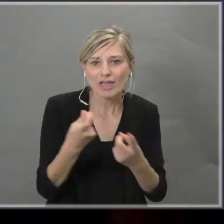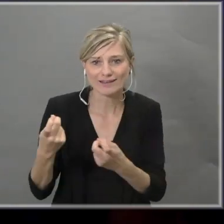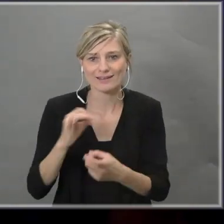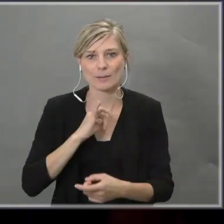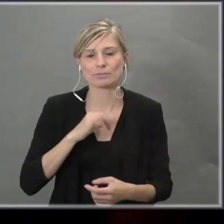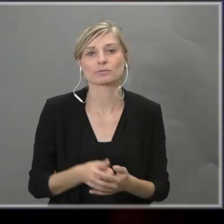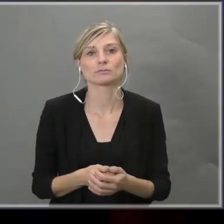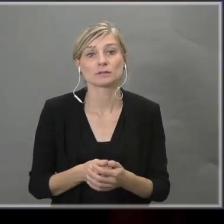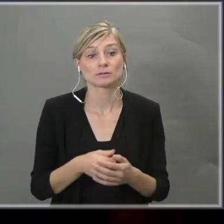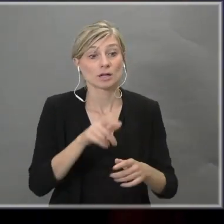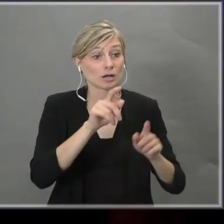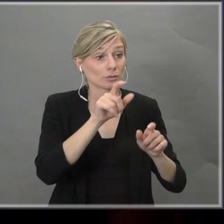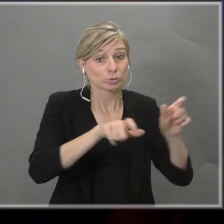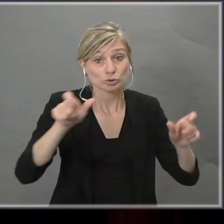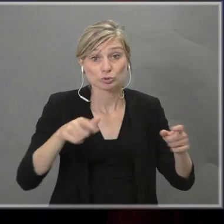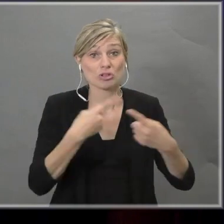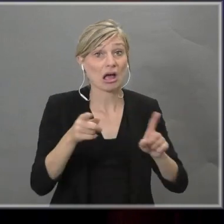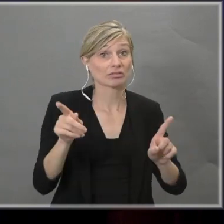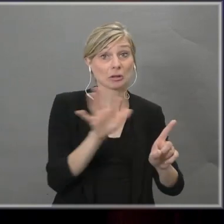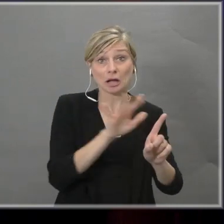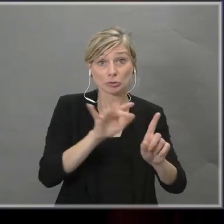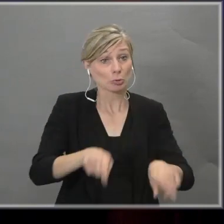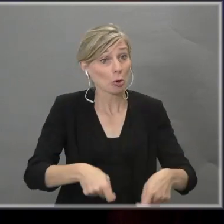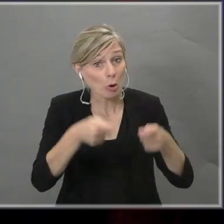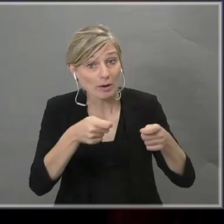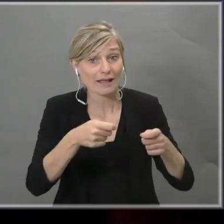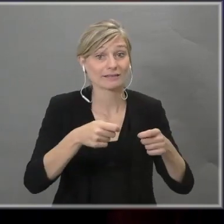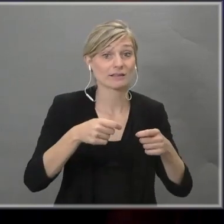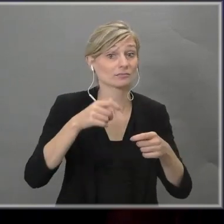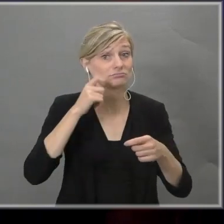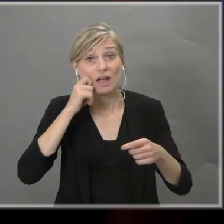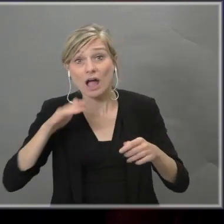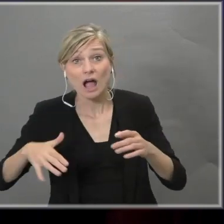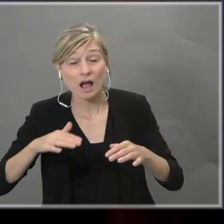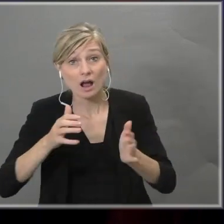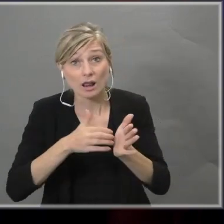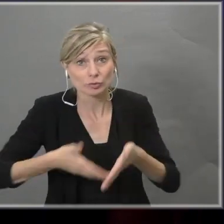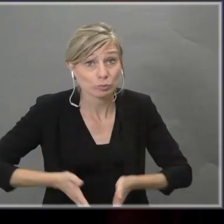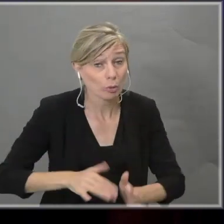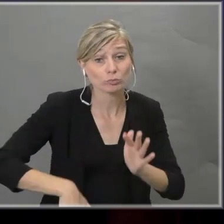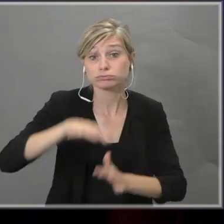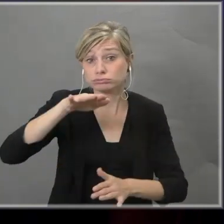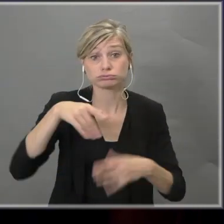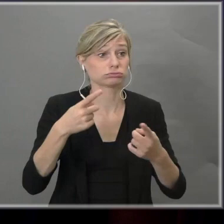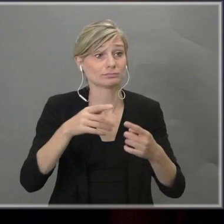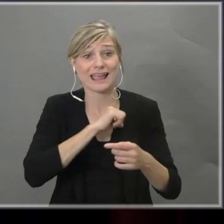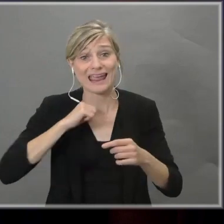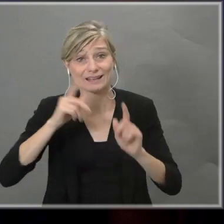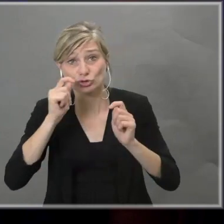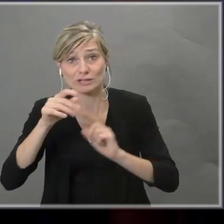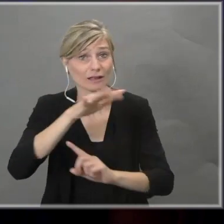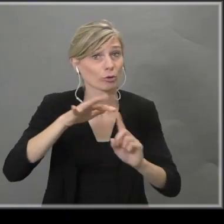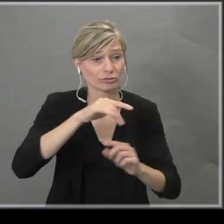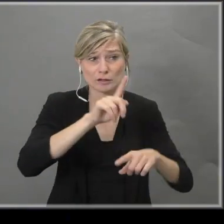Andere vooropleidingen, ontwikkelingspaden, verschillende sociale afkomsten en eigen studeerkontexten moeten we daar altijd steeds mee in het